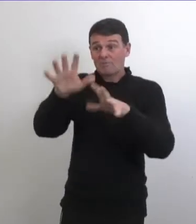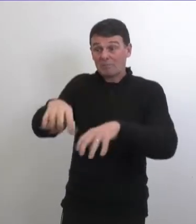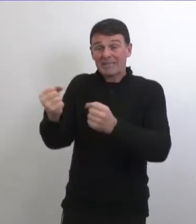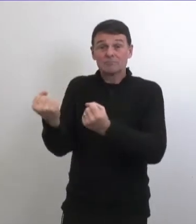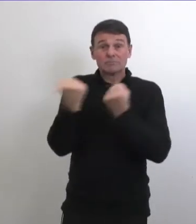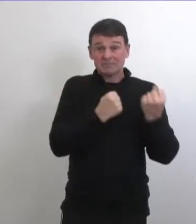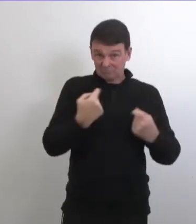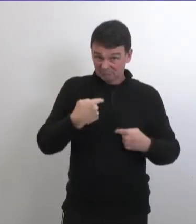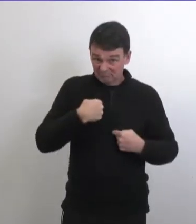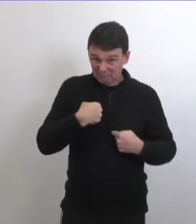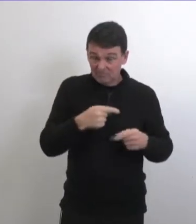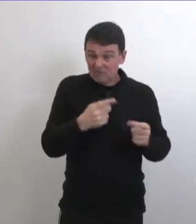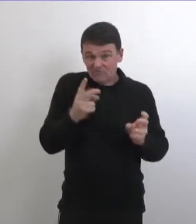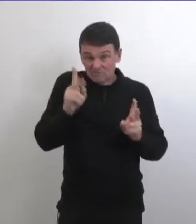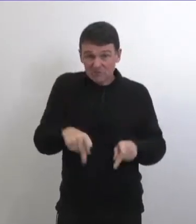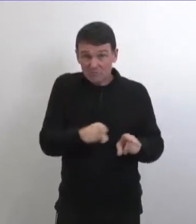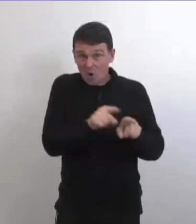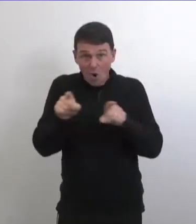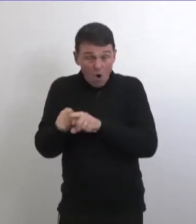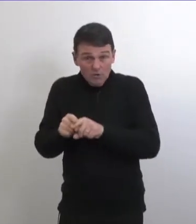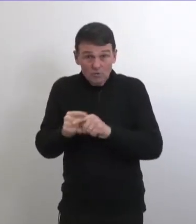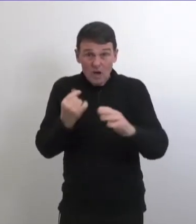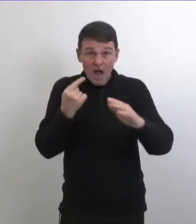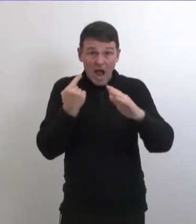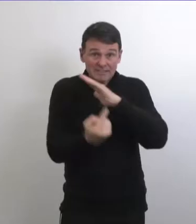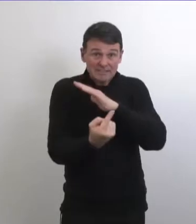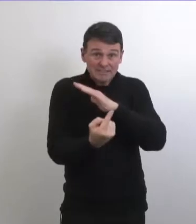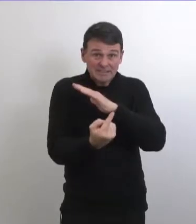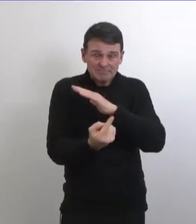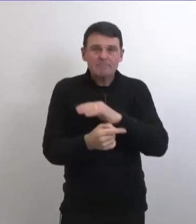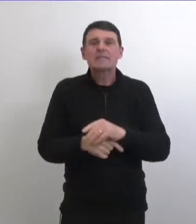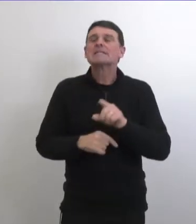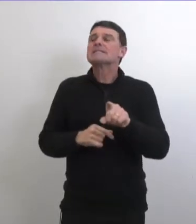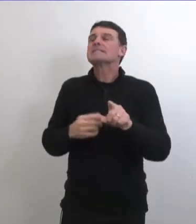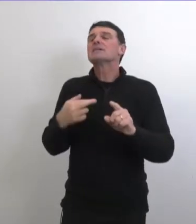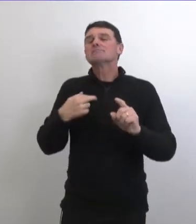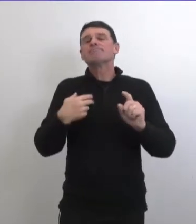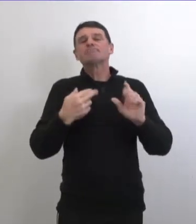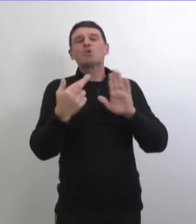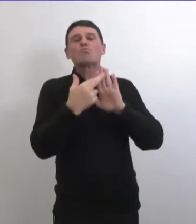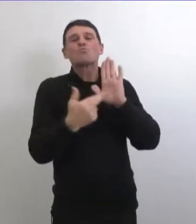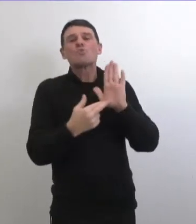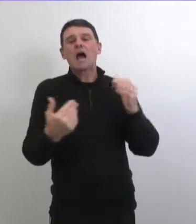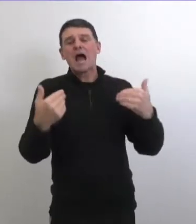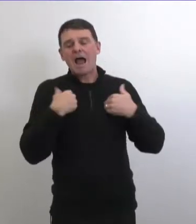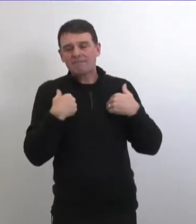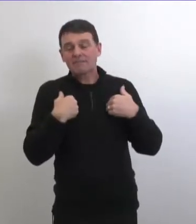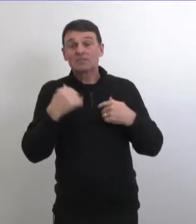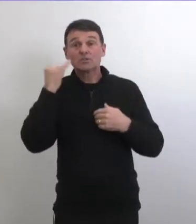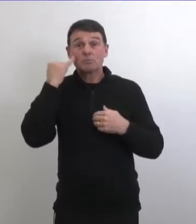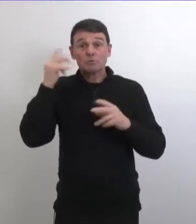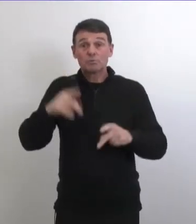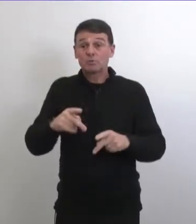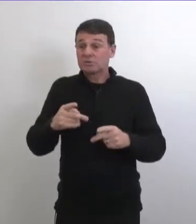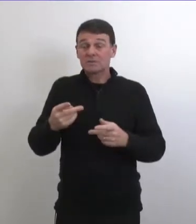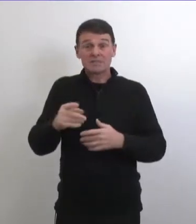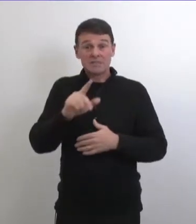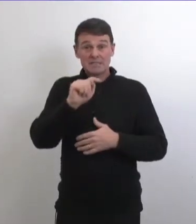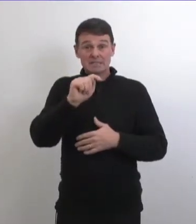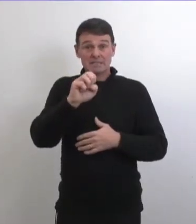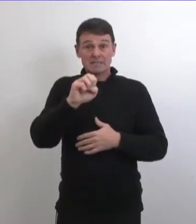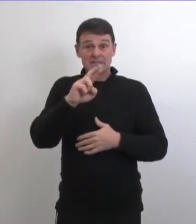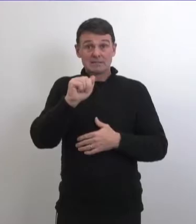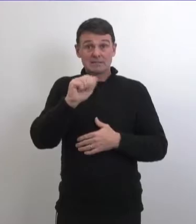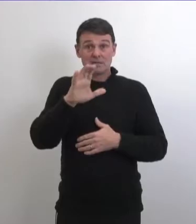alors nous avons effectivement des lignes directrices pour le transport ça c'est disponible en ligne dans l'idéal si